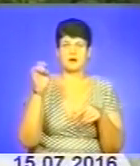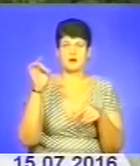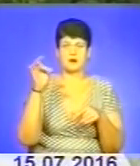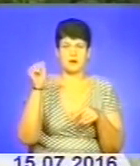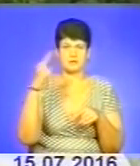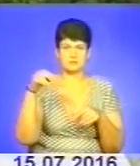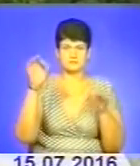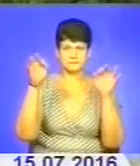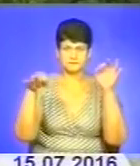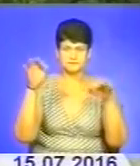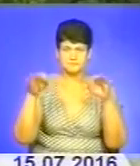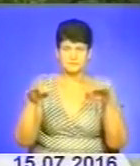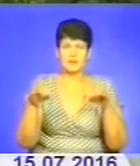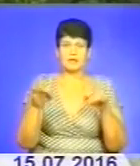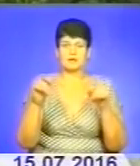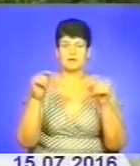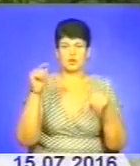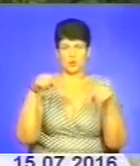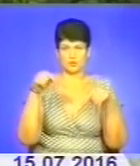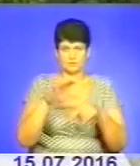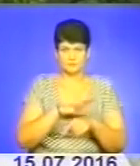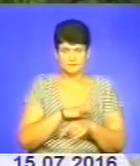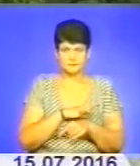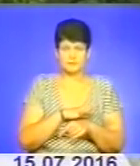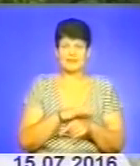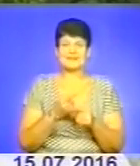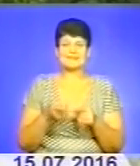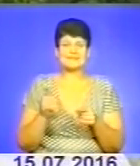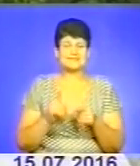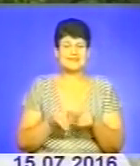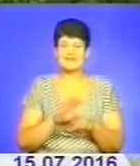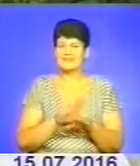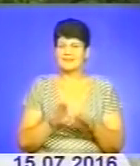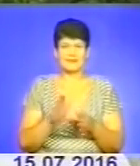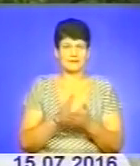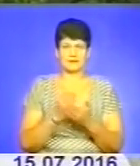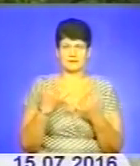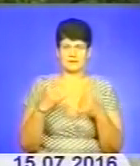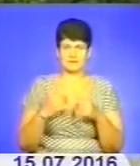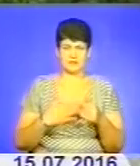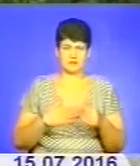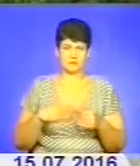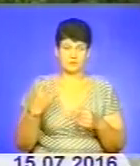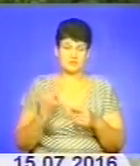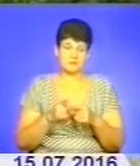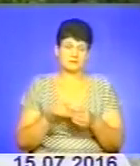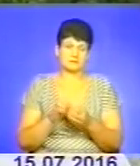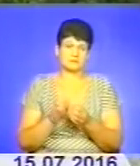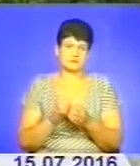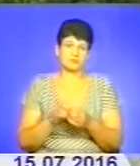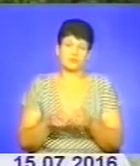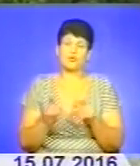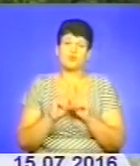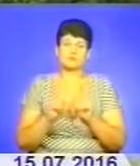і випадали дощі. Ось ці явища не є аномальні для нашої області, вони є типовими, особливо в останні